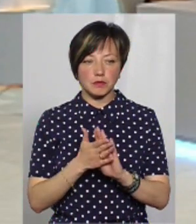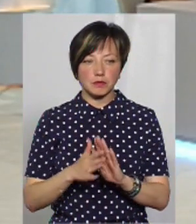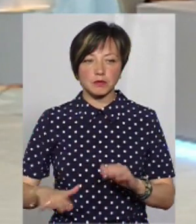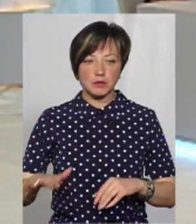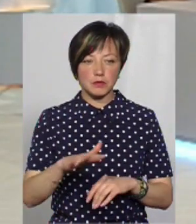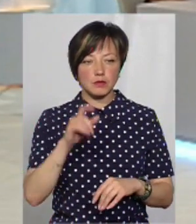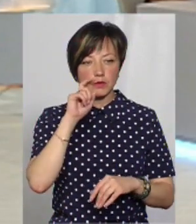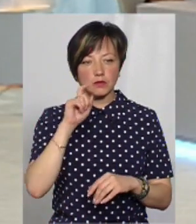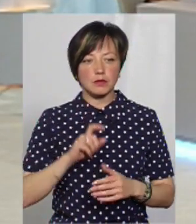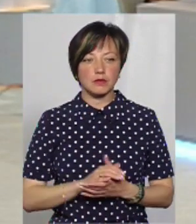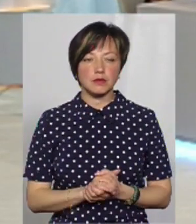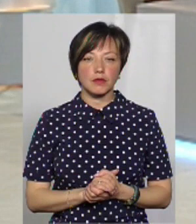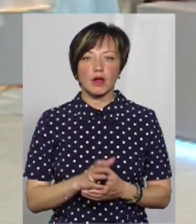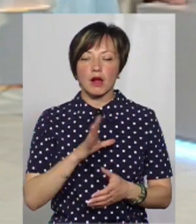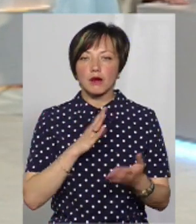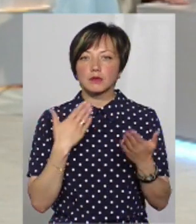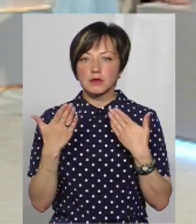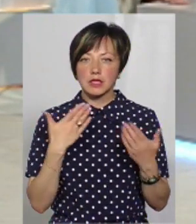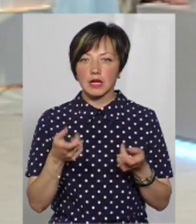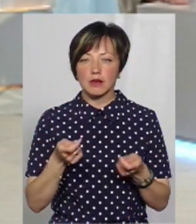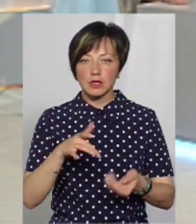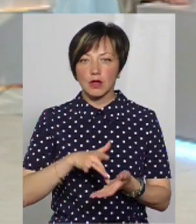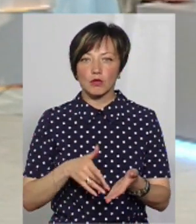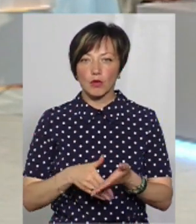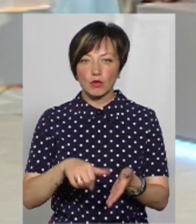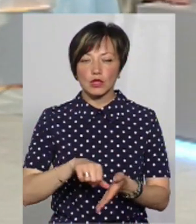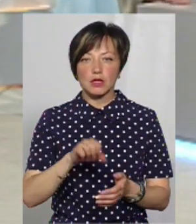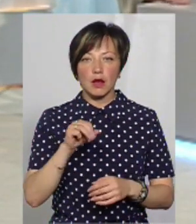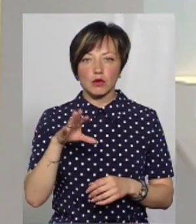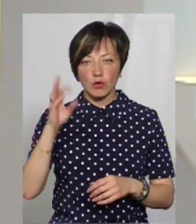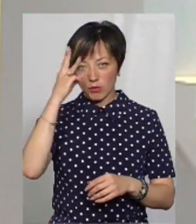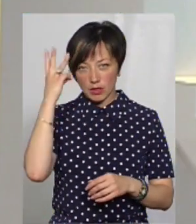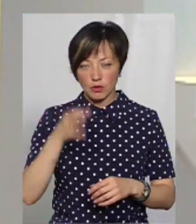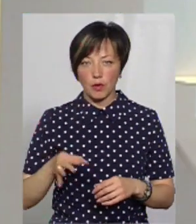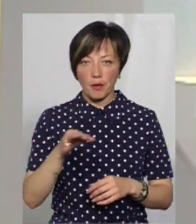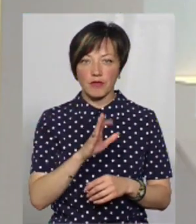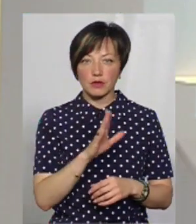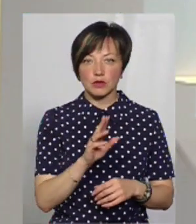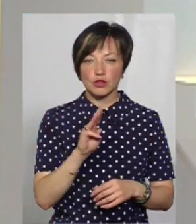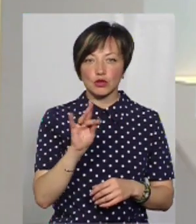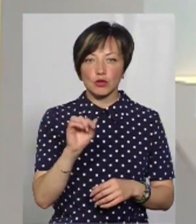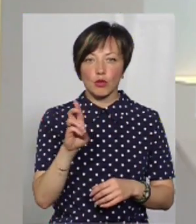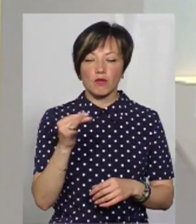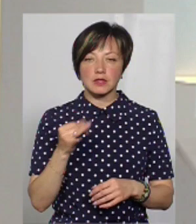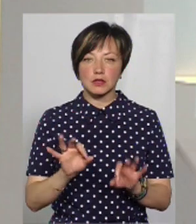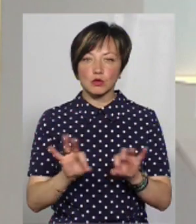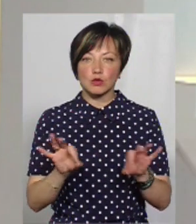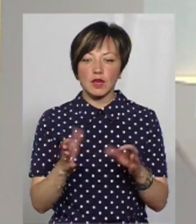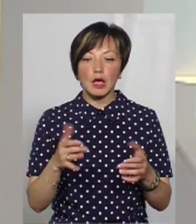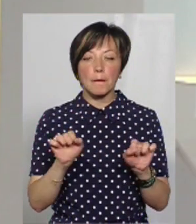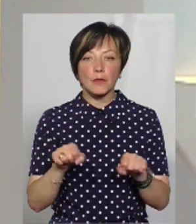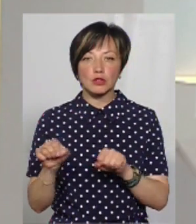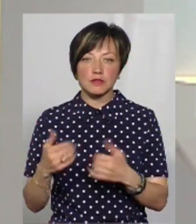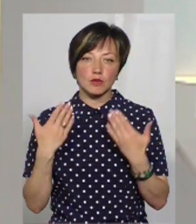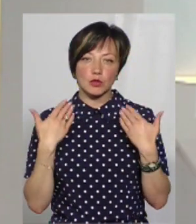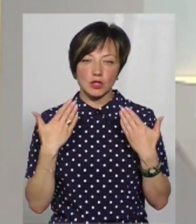на території України. Поспілкувалися з керівником Центру допомоги учасникам АТО в Хмельницькій області Володимиром Шрубковським. Він розповів, які